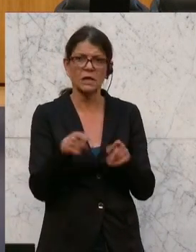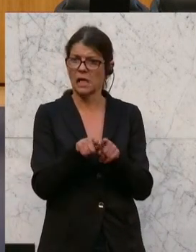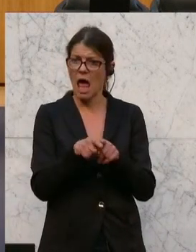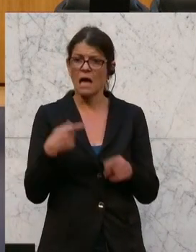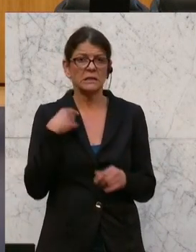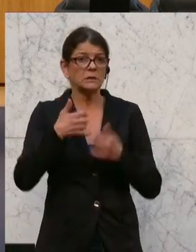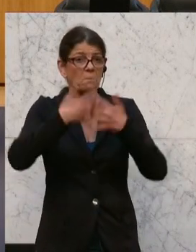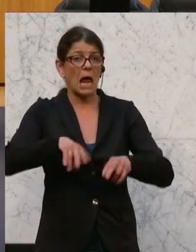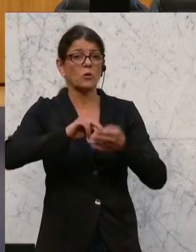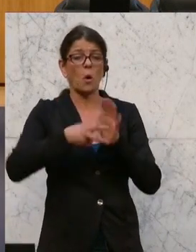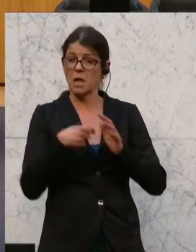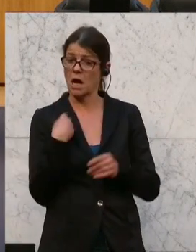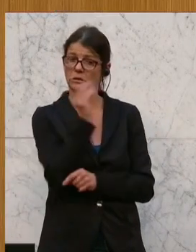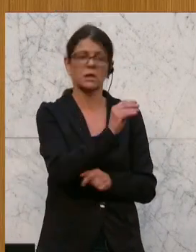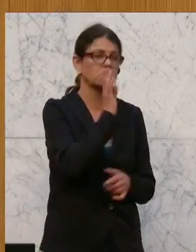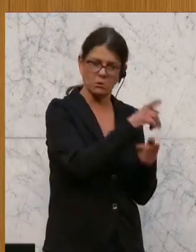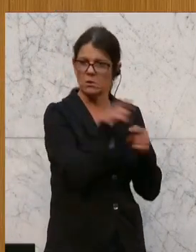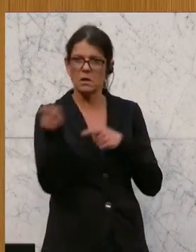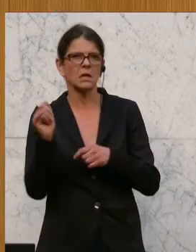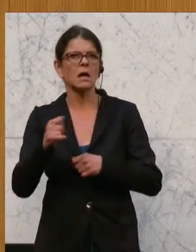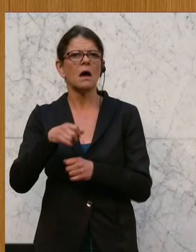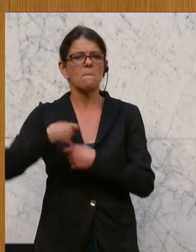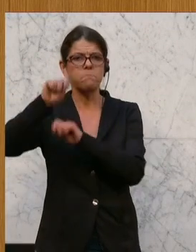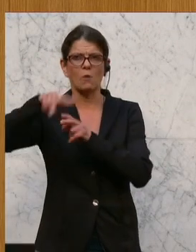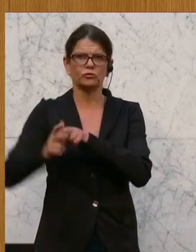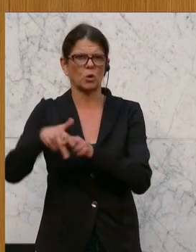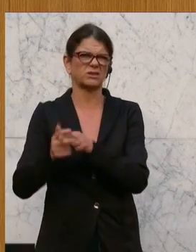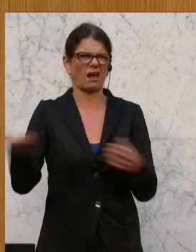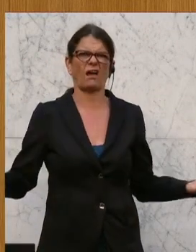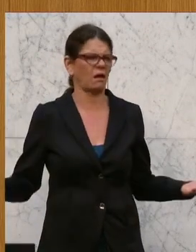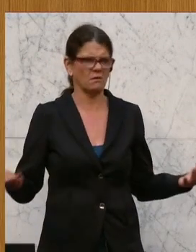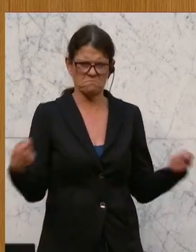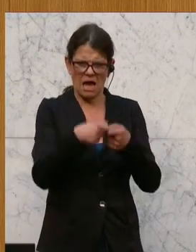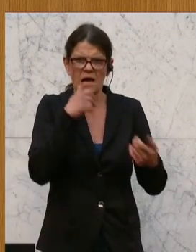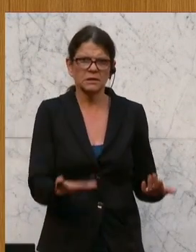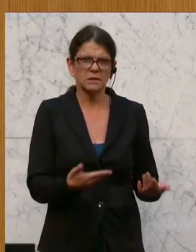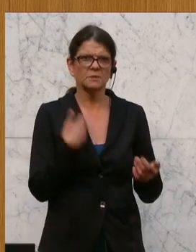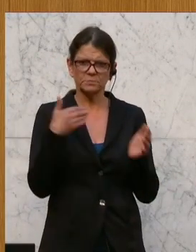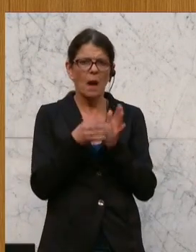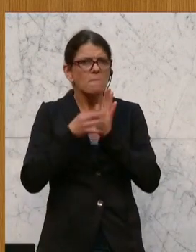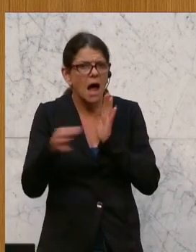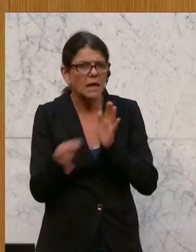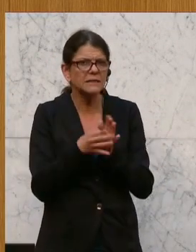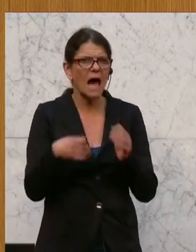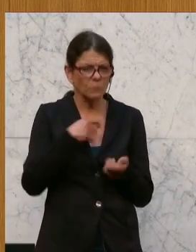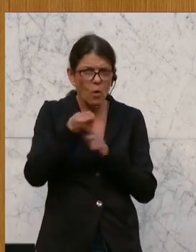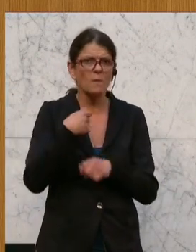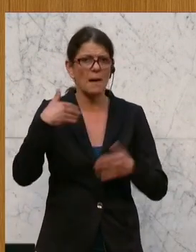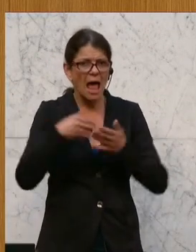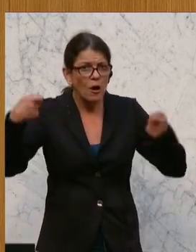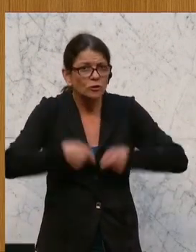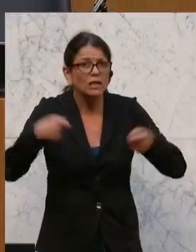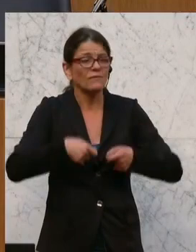Echatroniker sage, wenn er einen Job verliert, wirst du halt einfach Bauschlosser von dem her. Das geht einfach nicht, da brauche ich Maßnahmen, ich hätte Stiftungen